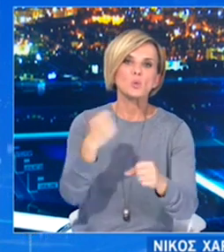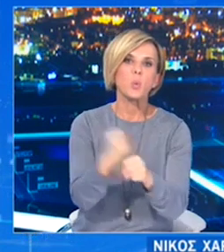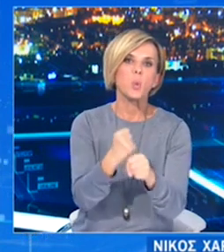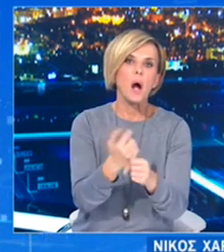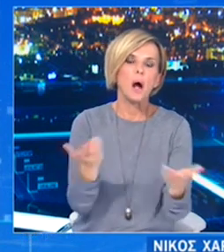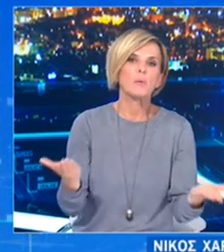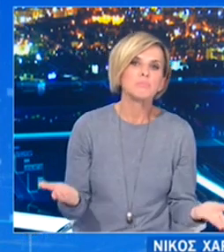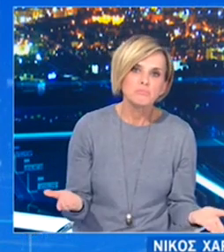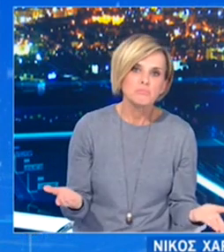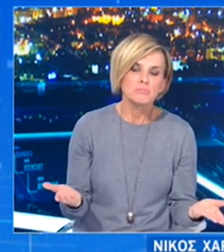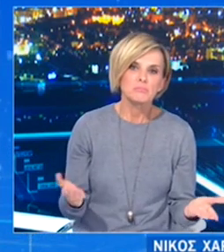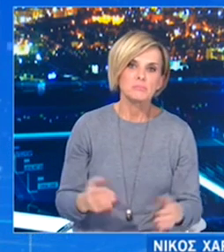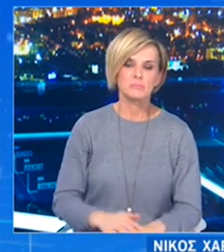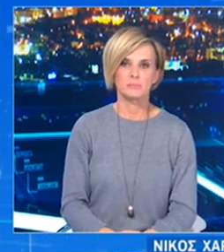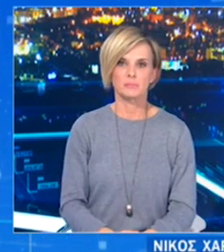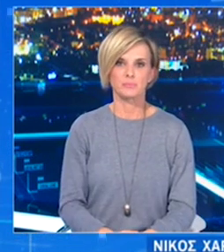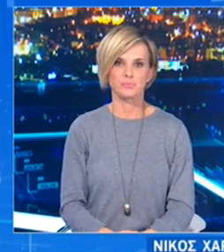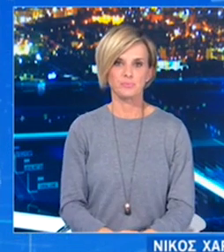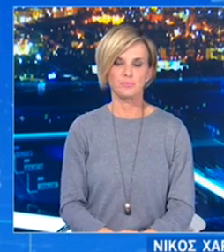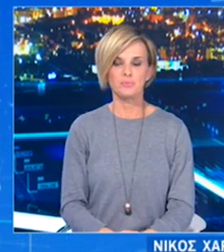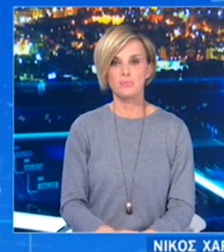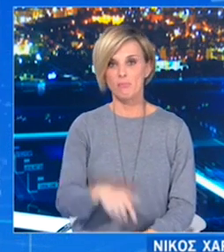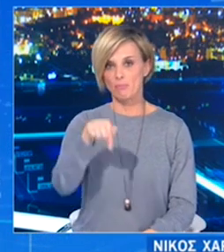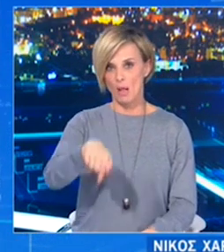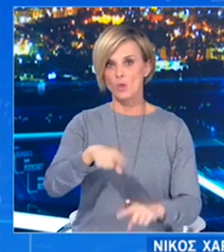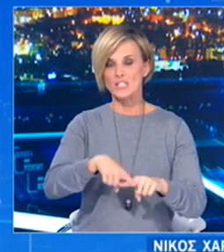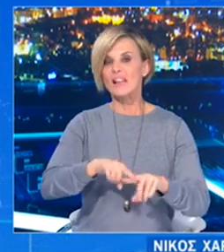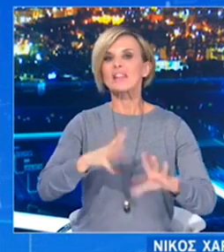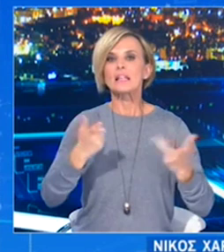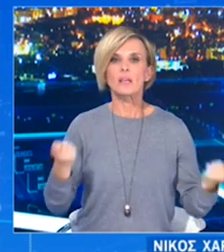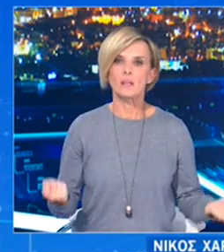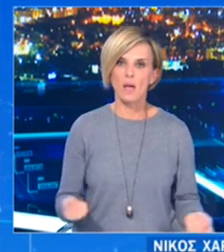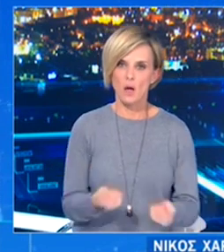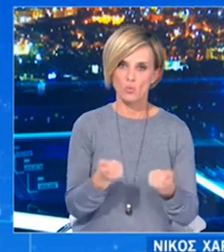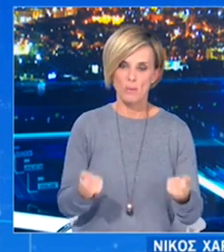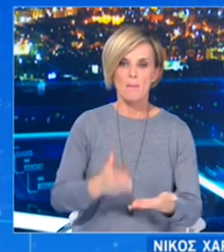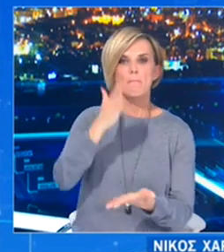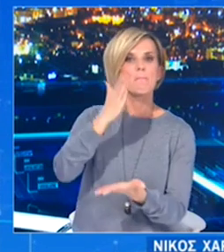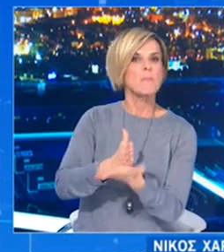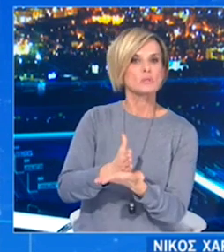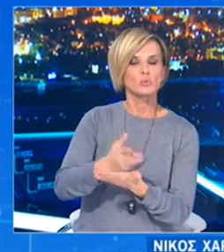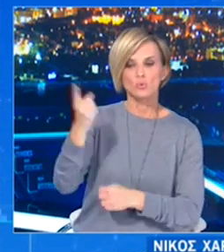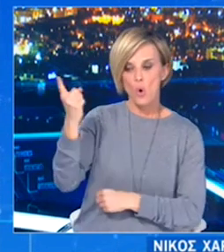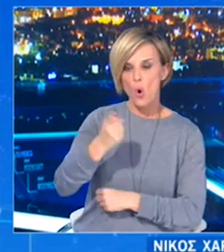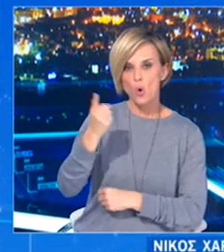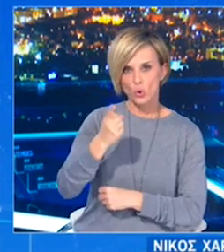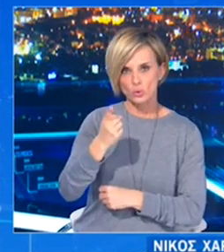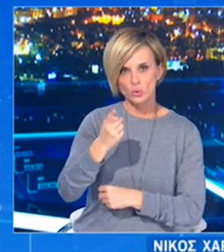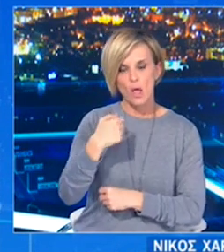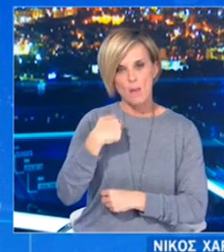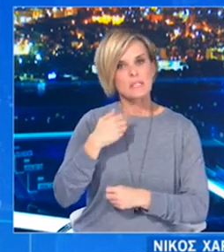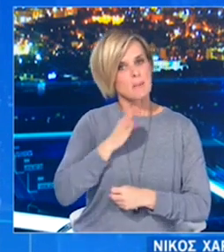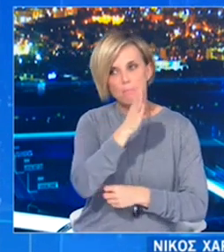ώρες. Τι συμβαίνει σήμερα. Αυτό που συμβαίνει σήμερα είναι ότι ο μέσος όρος μιας ειχνηλασίας, μιας